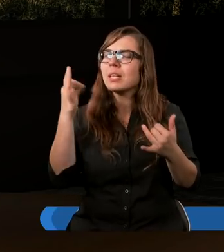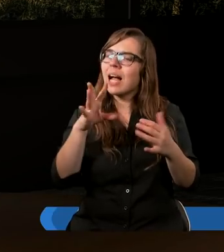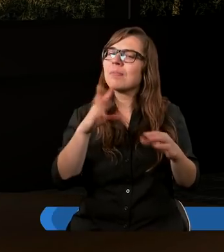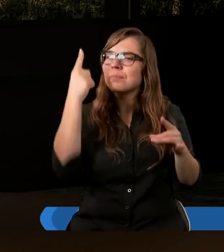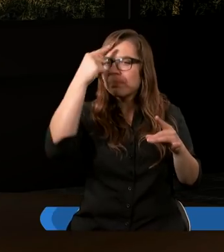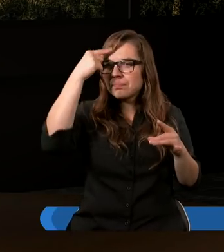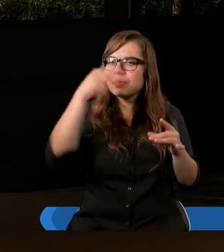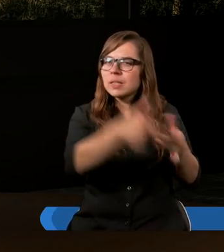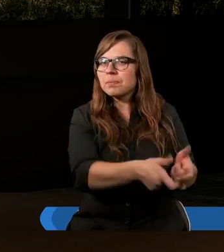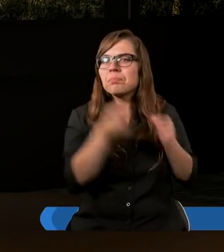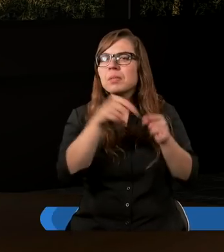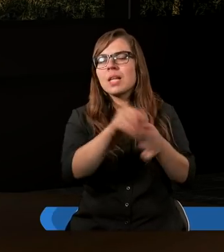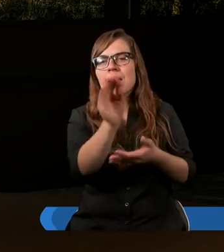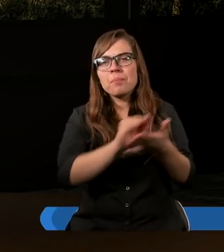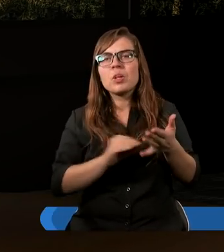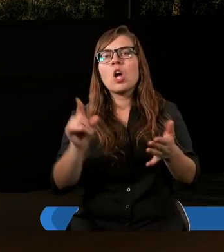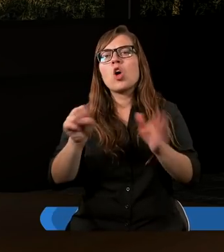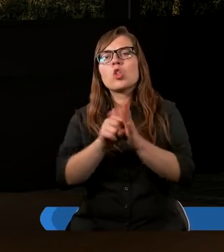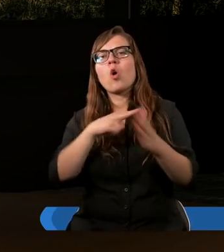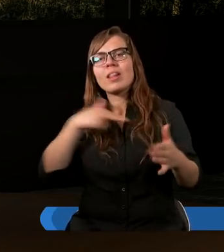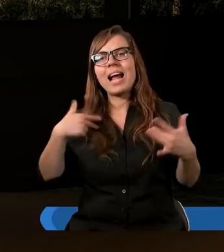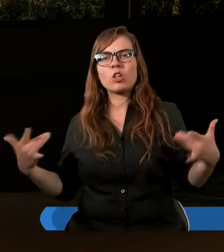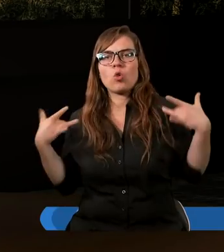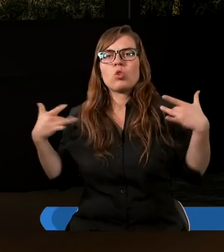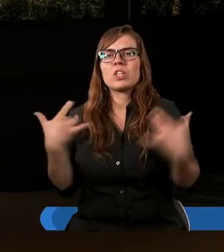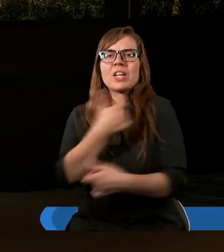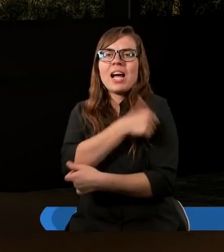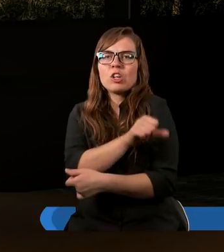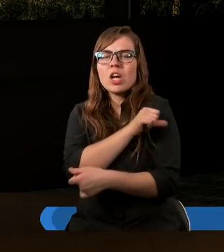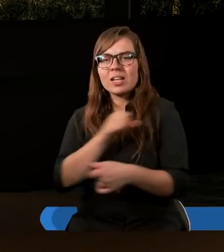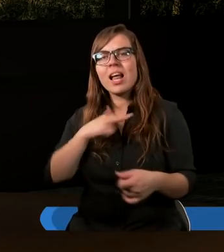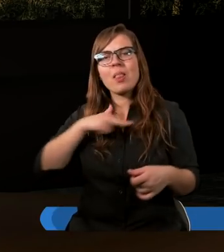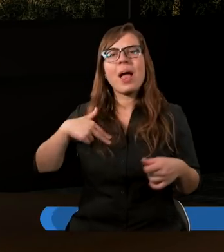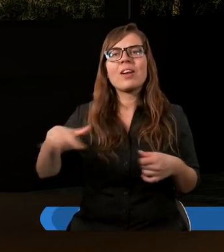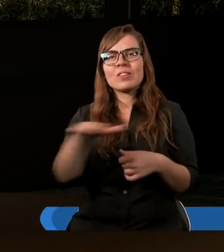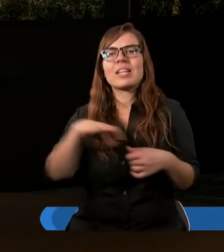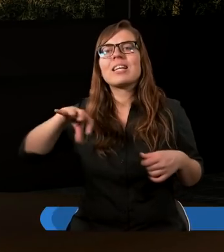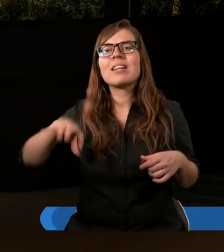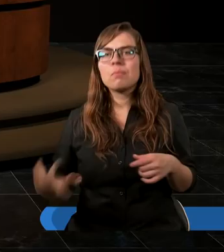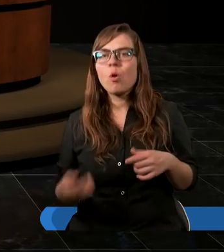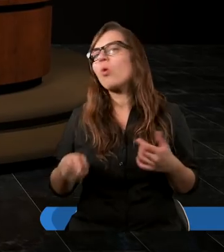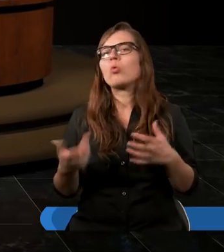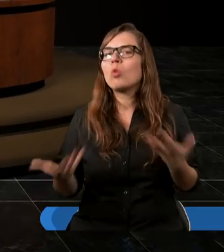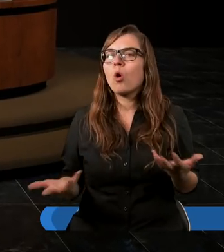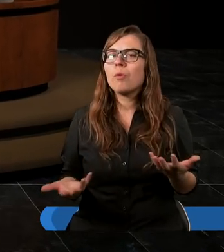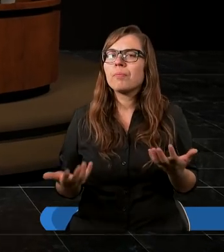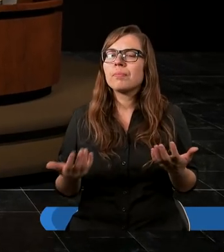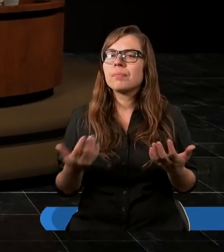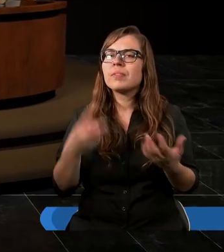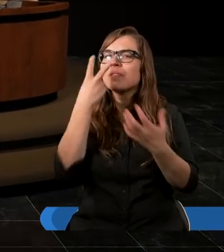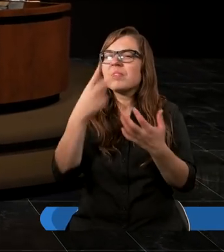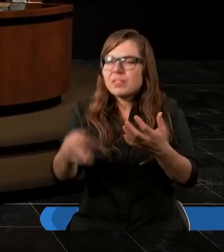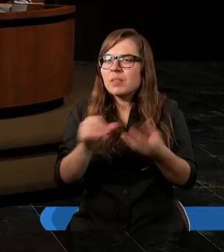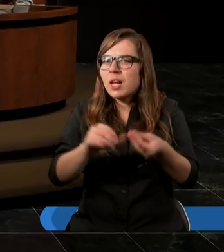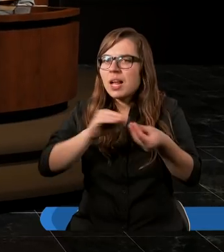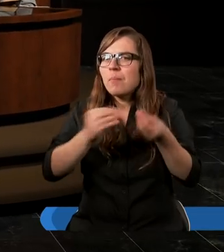naszego współczesnego chrześcijaństwa, naszego kościoła, naszego zboru, to gdzie widzimy